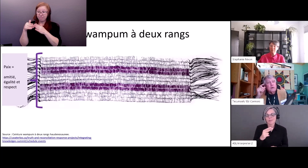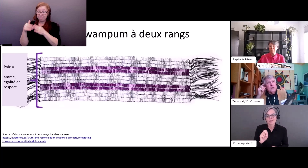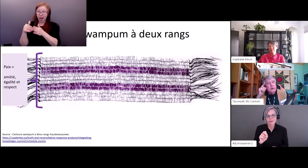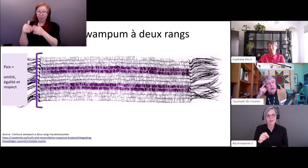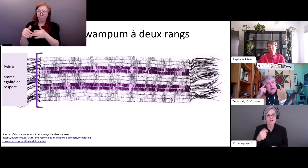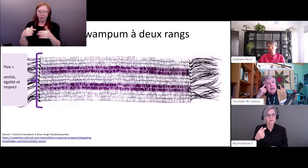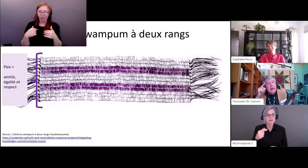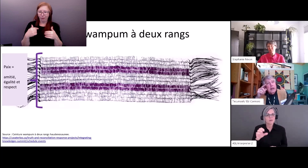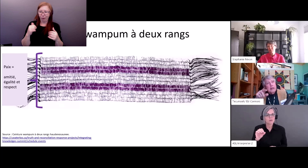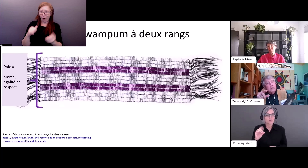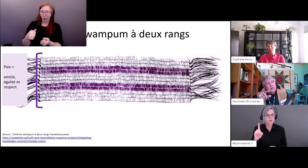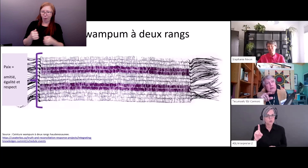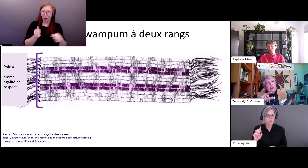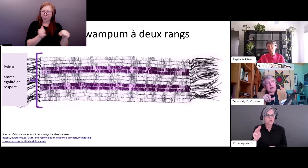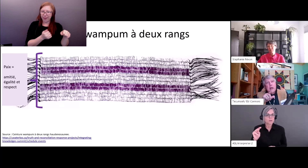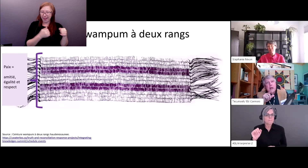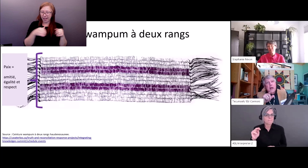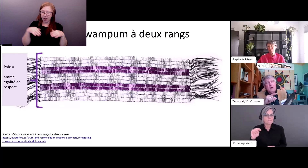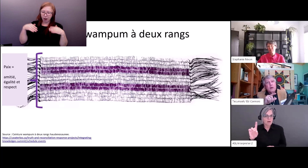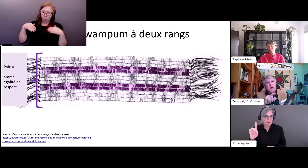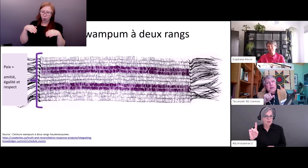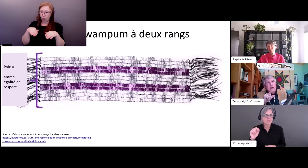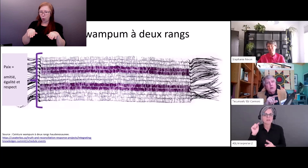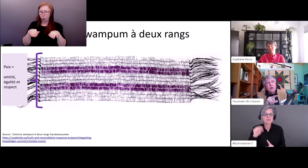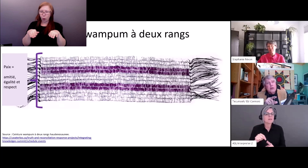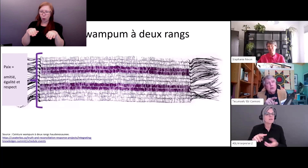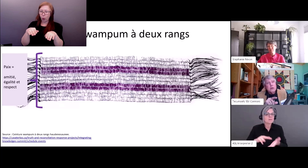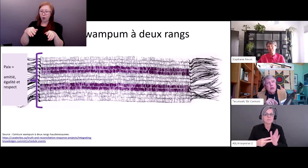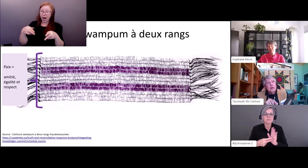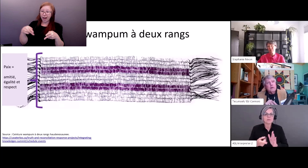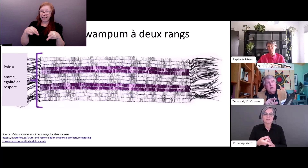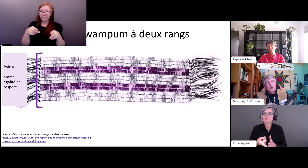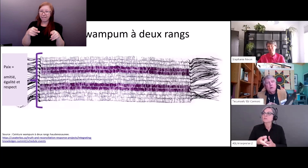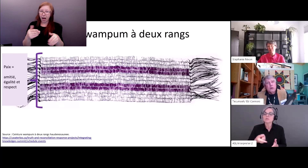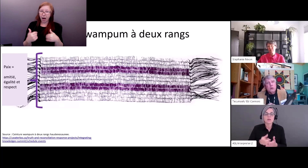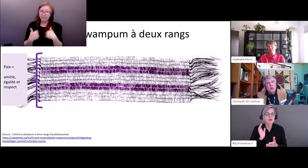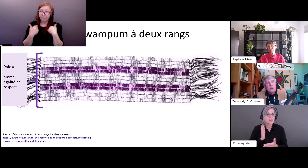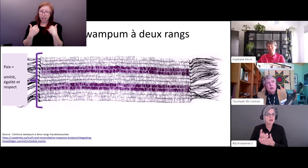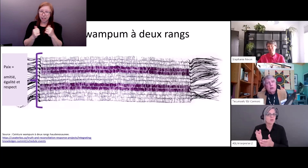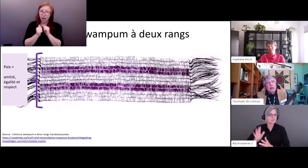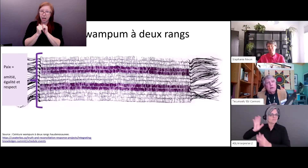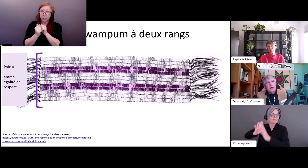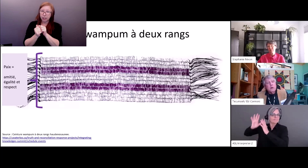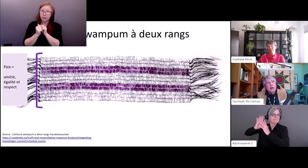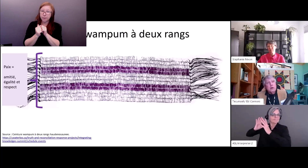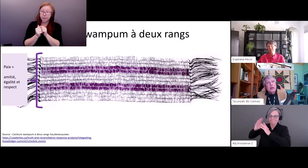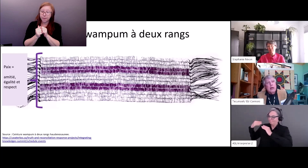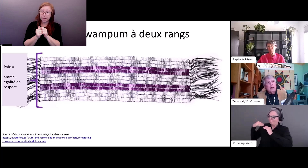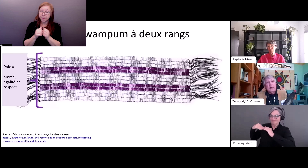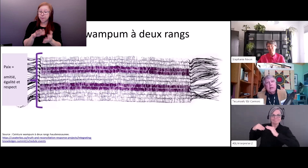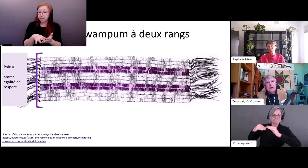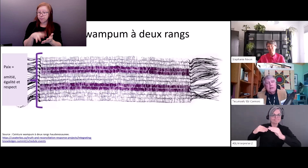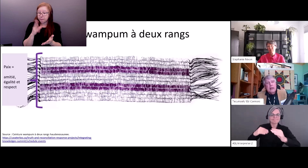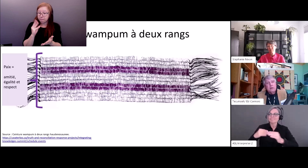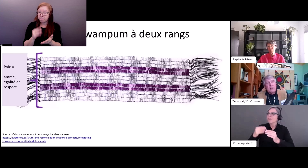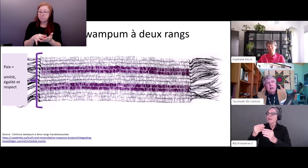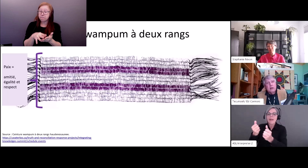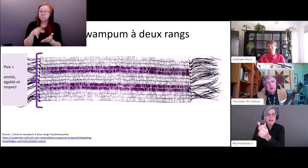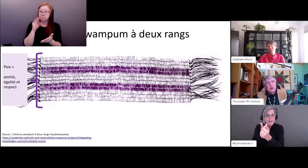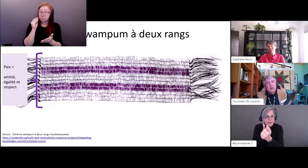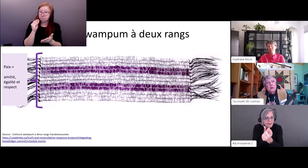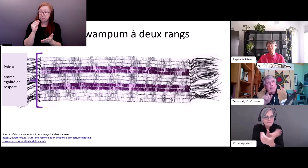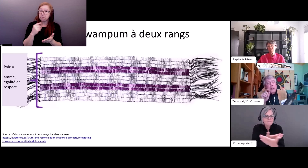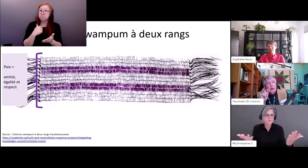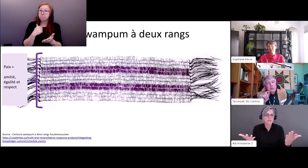ont permis de voir nos ancêtres de penser et voir tout dans la création comme égale à rien